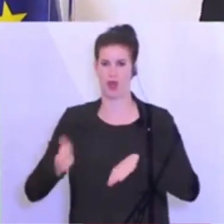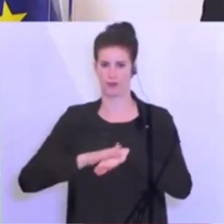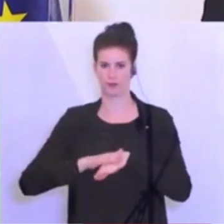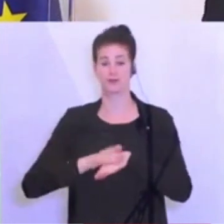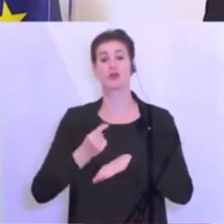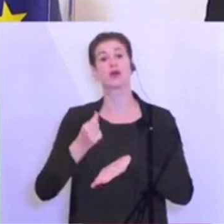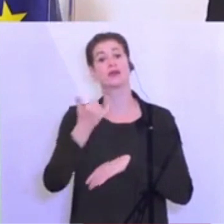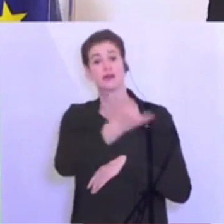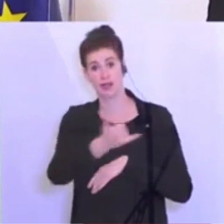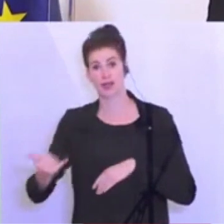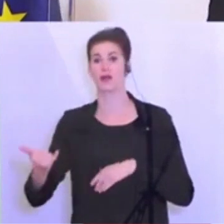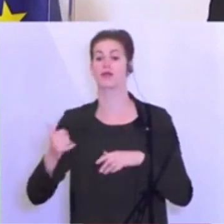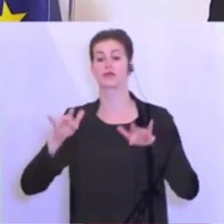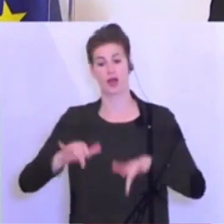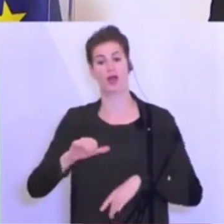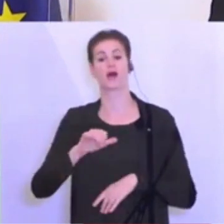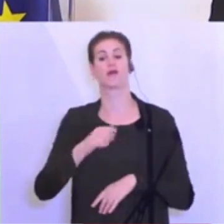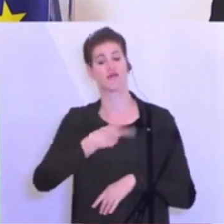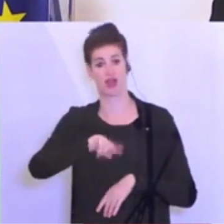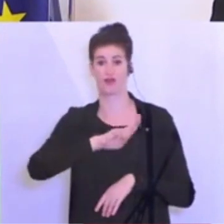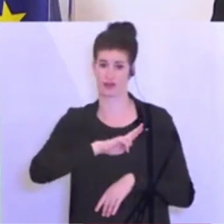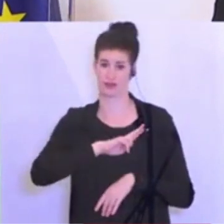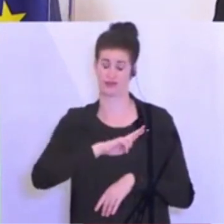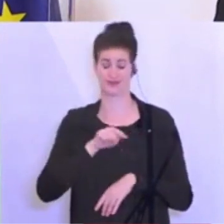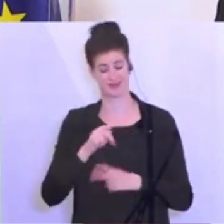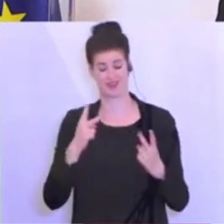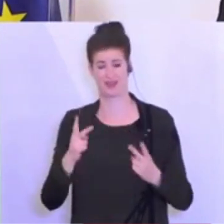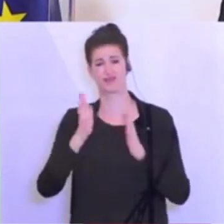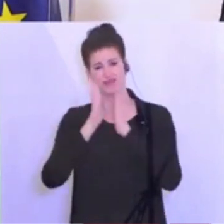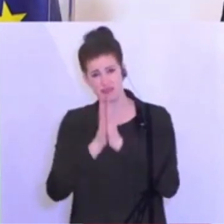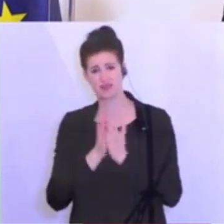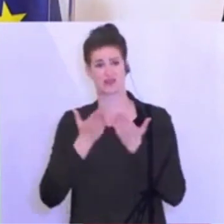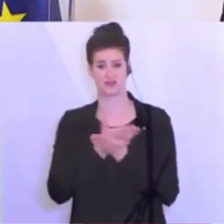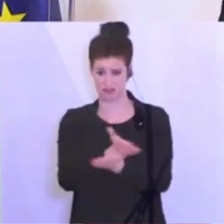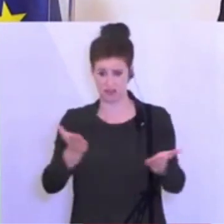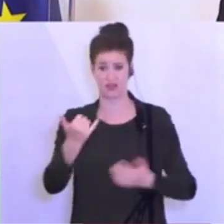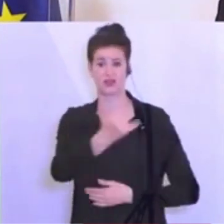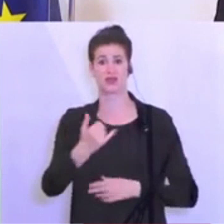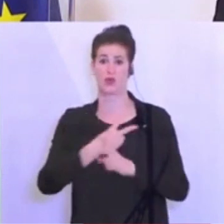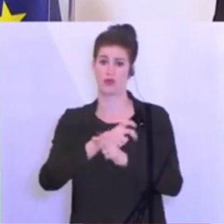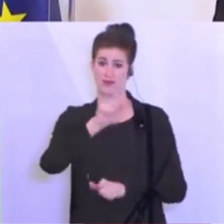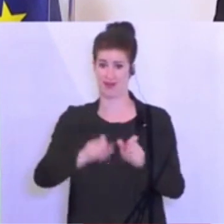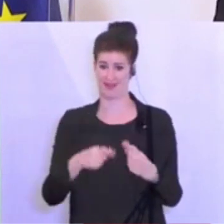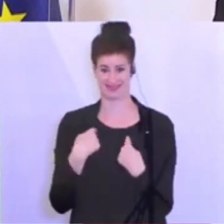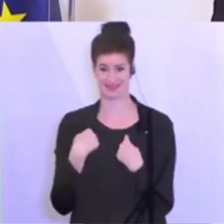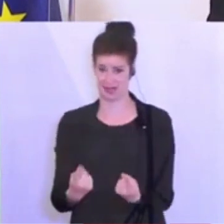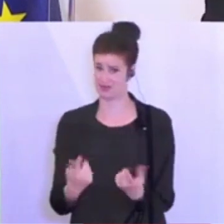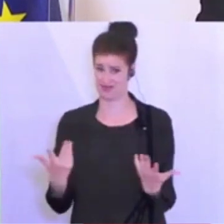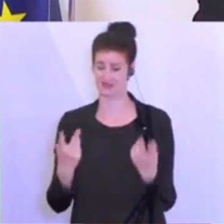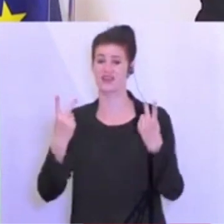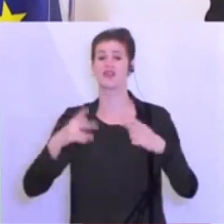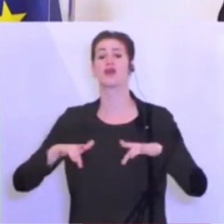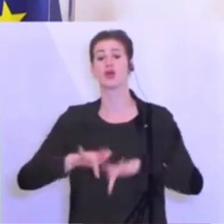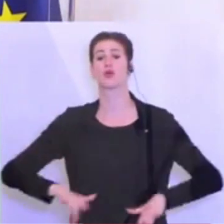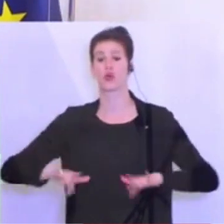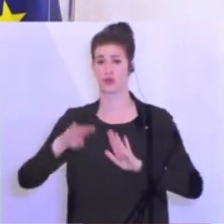Einzelne hat und das ist meine abschließende Bitte an jeden Österreicher, an jede Österreicherin. Die Grundregeln,